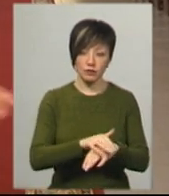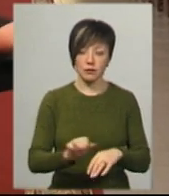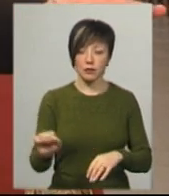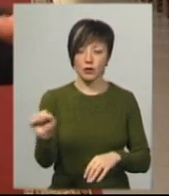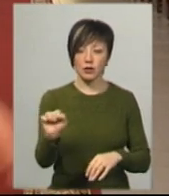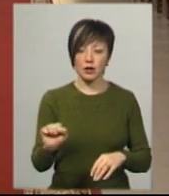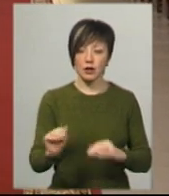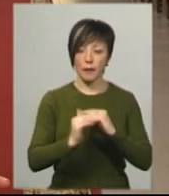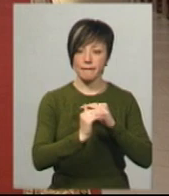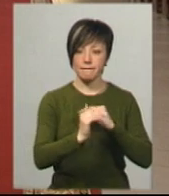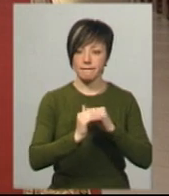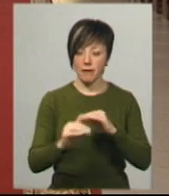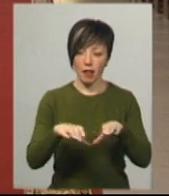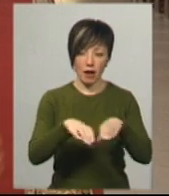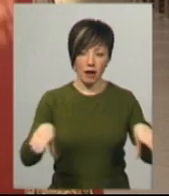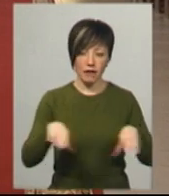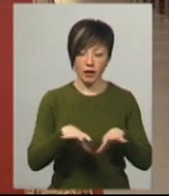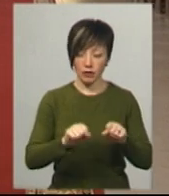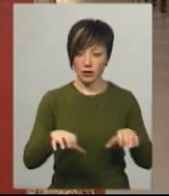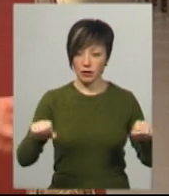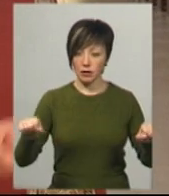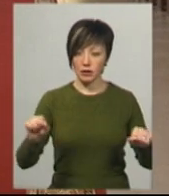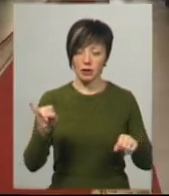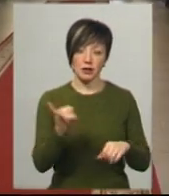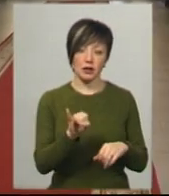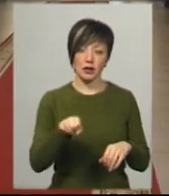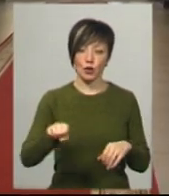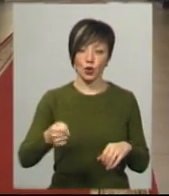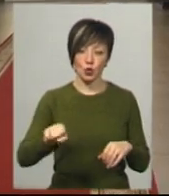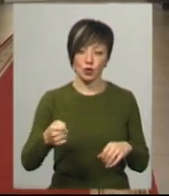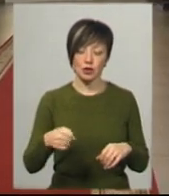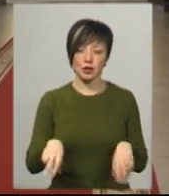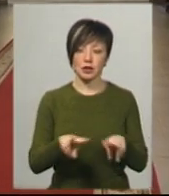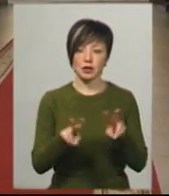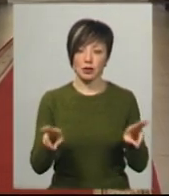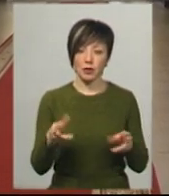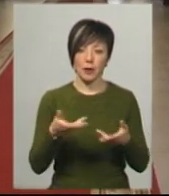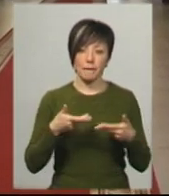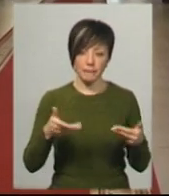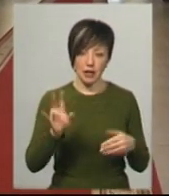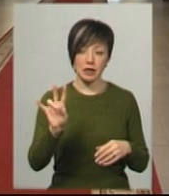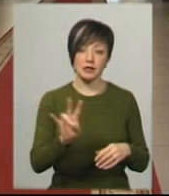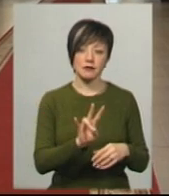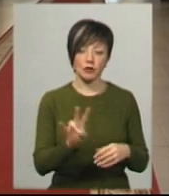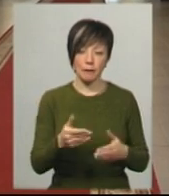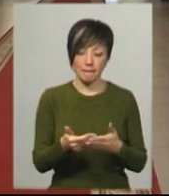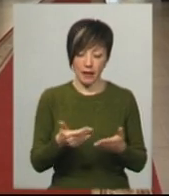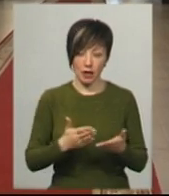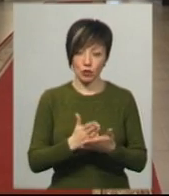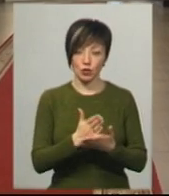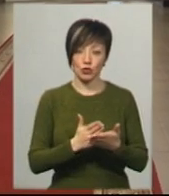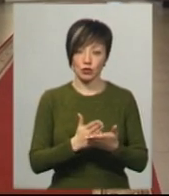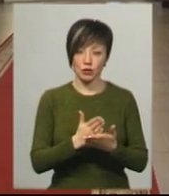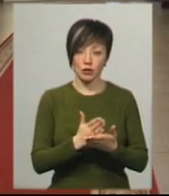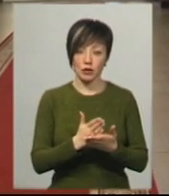верхні лавки, де люди беруться руками і дверні ручки. Так само ми, священники, перед службою Божою, перед